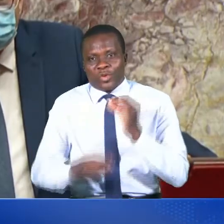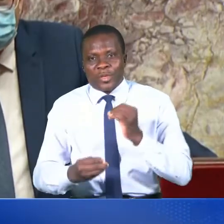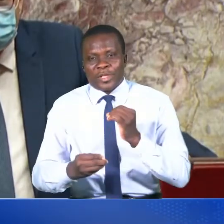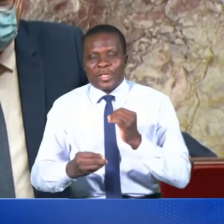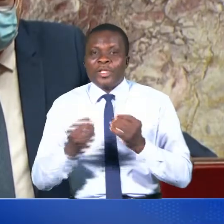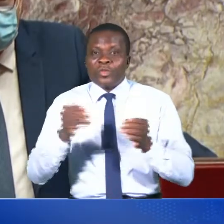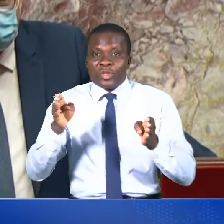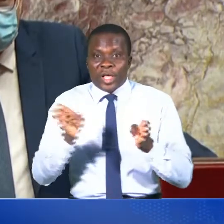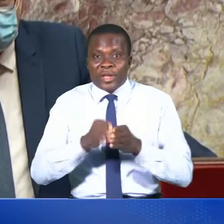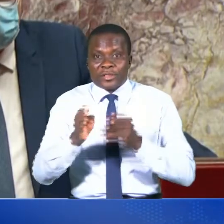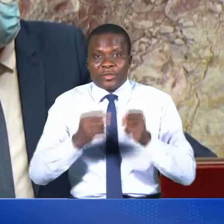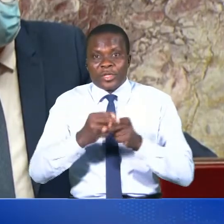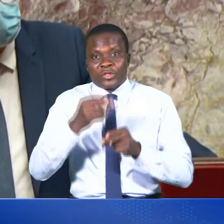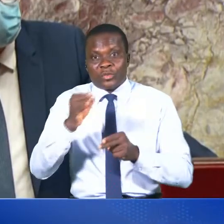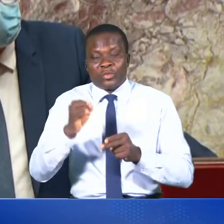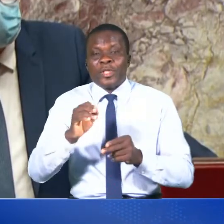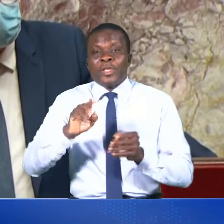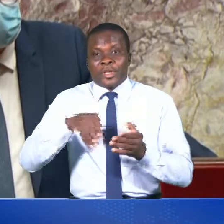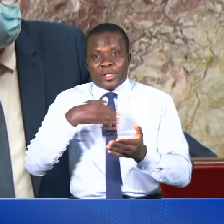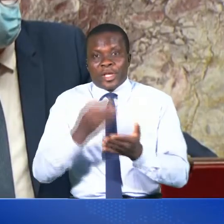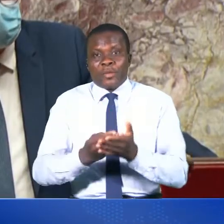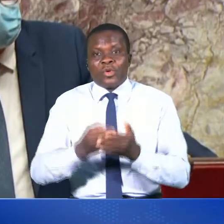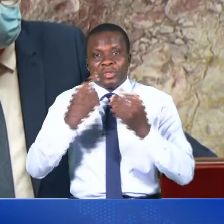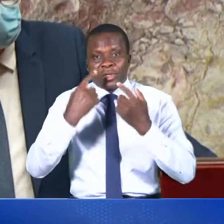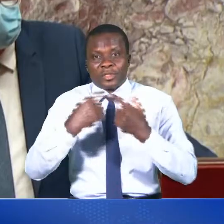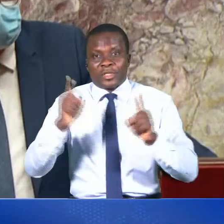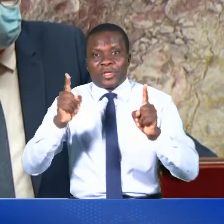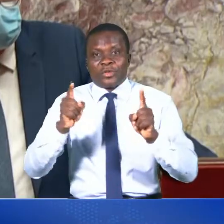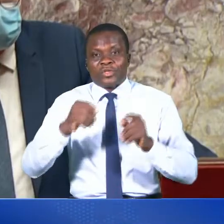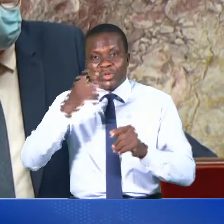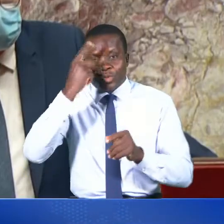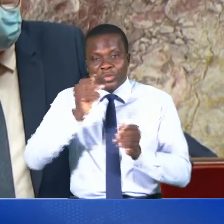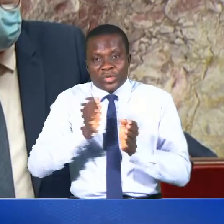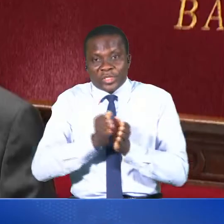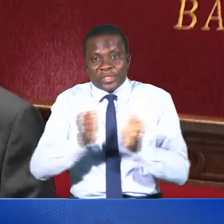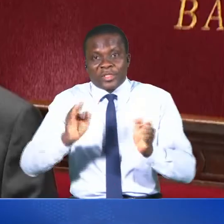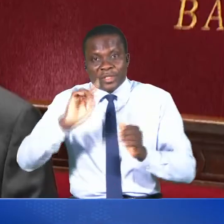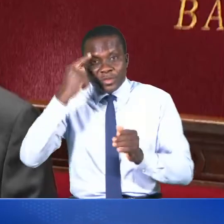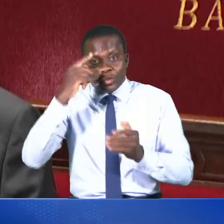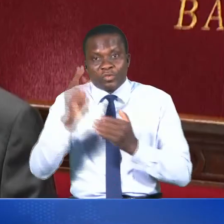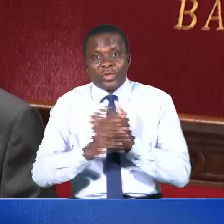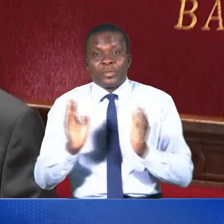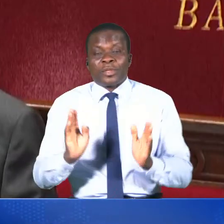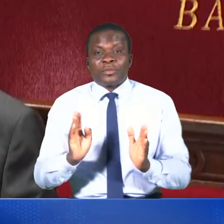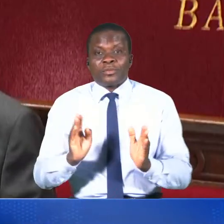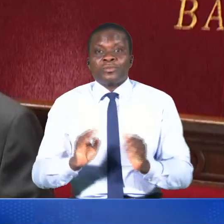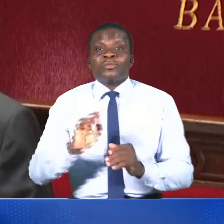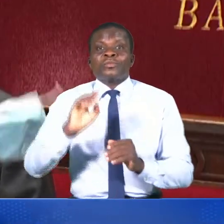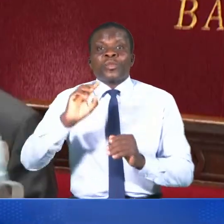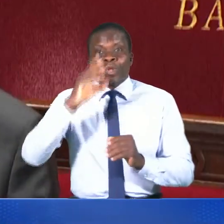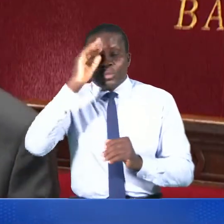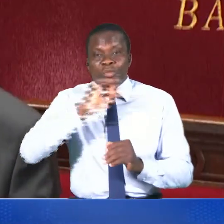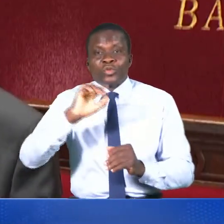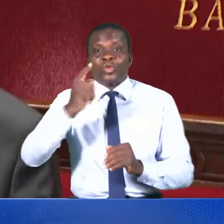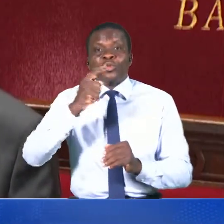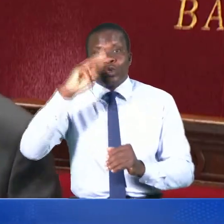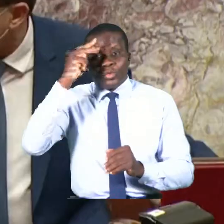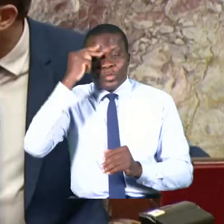française qui approuve ainsi la déclaration de politique générale du gouvernement. Monsieur le premier ministre, vous avez la parole.